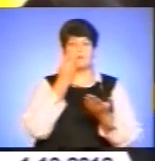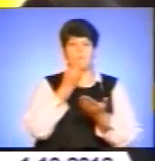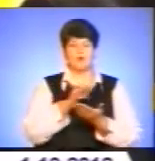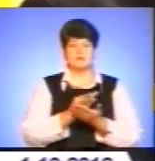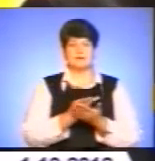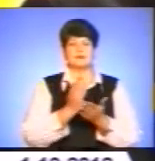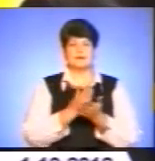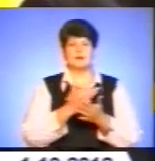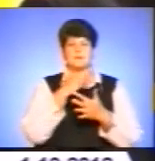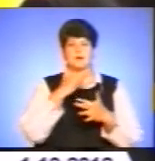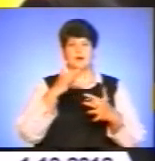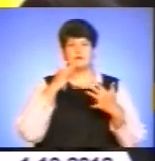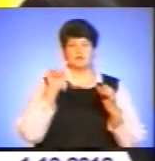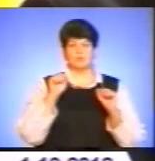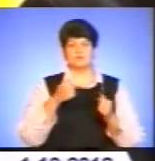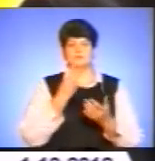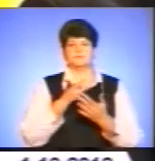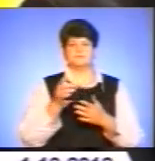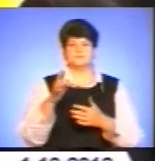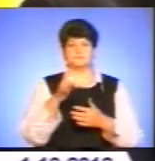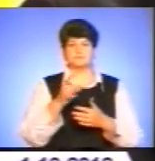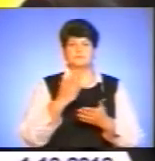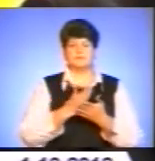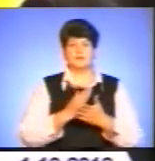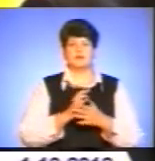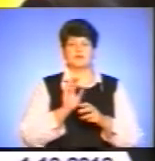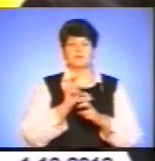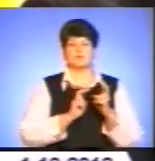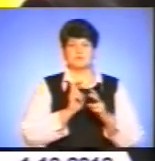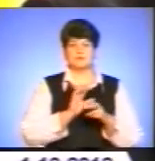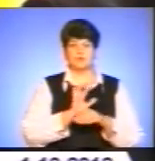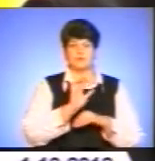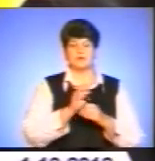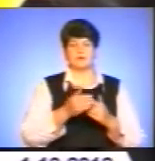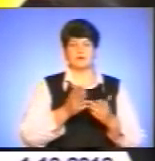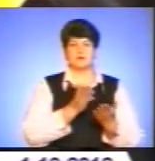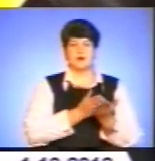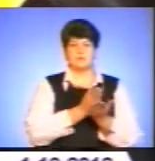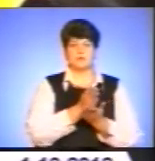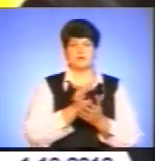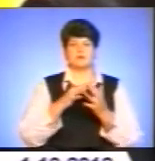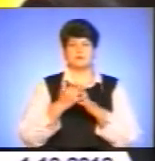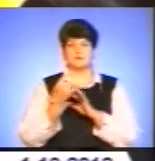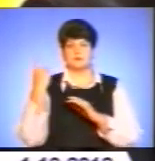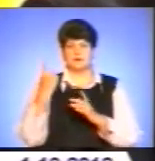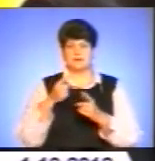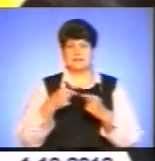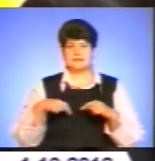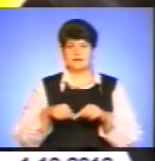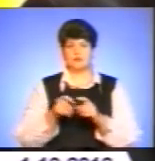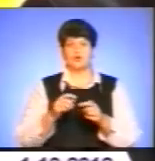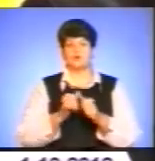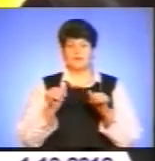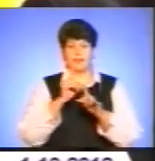каже Львівський, є багато особливих, є в нас в районі, і в промисловому напрямку, у нас є сім підприємців протужних, аграрний сектор економіки, у розвинутий непогано,